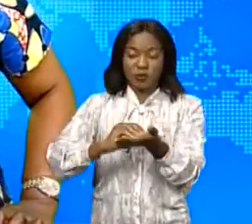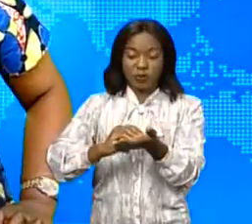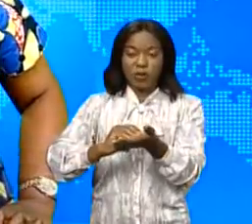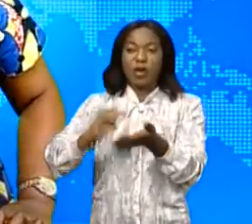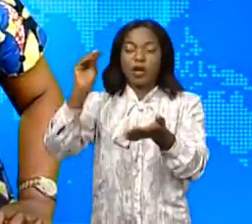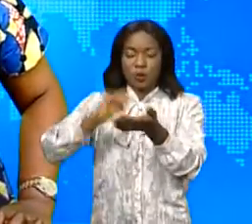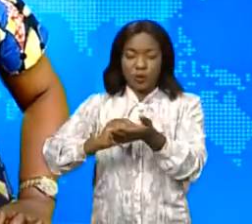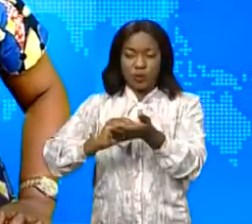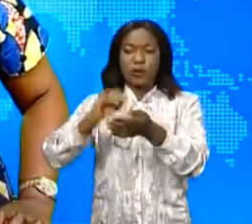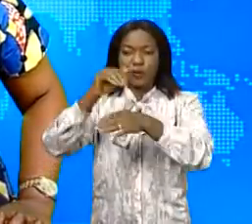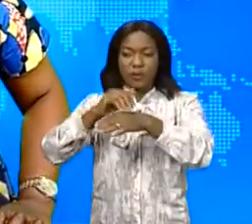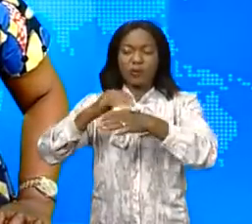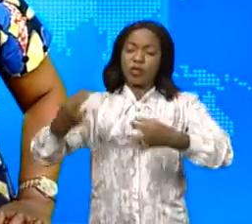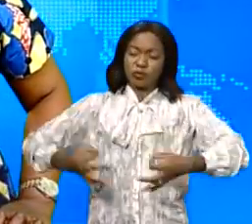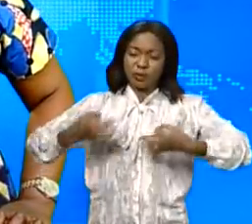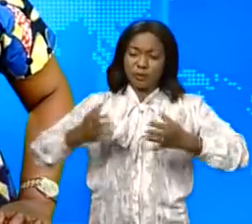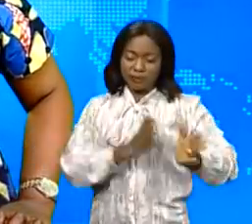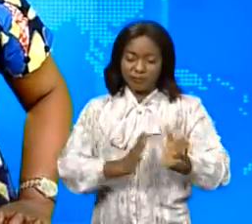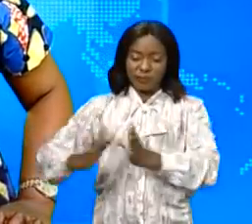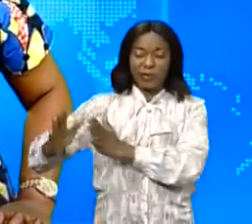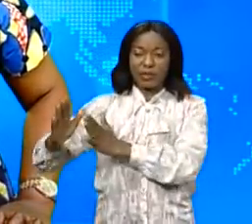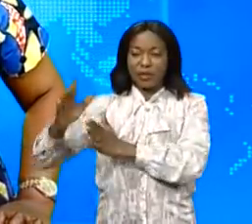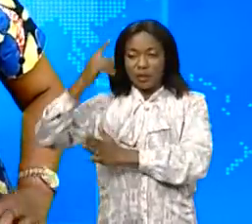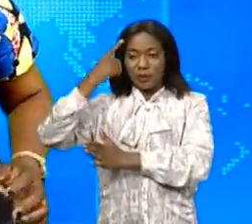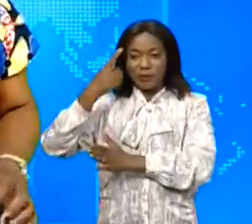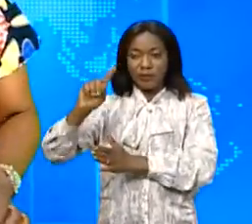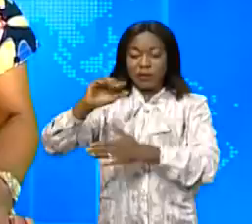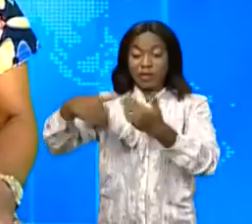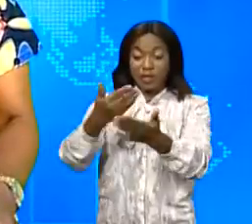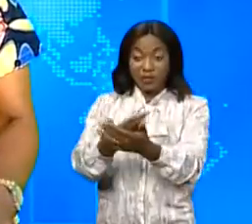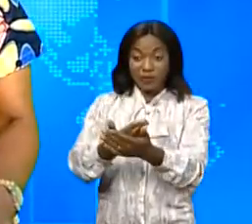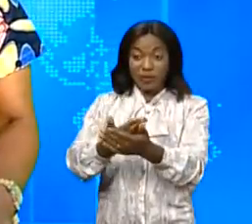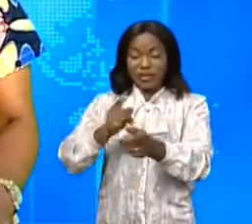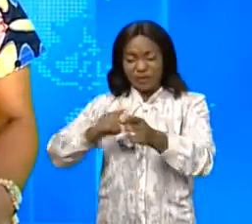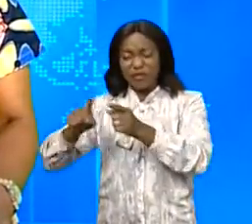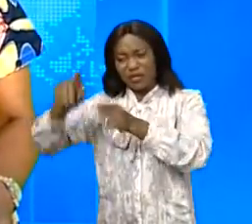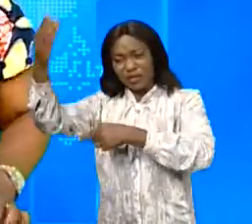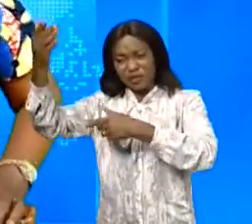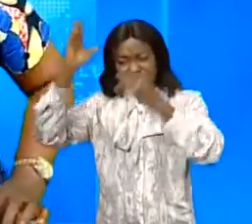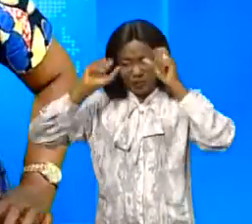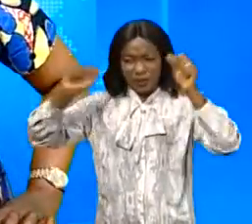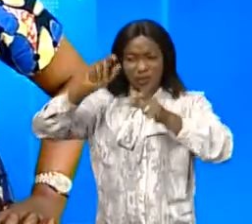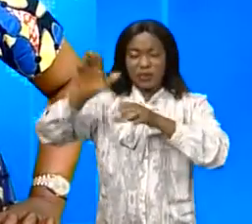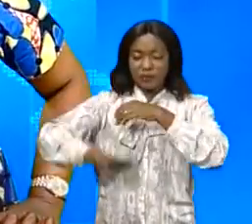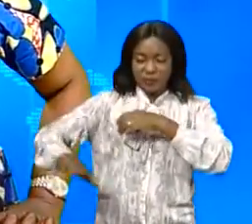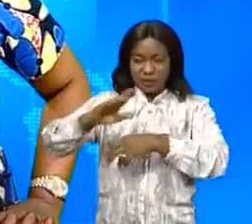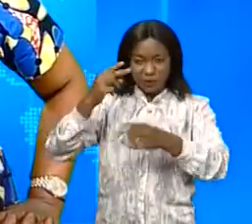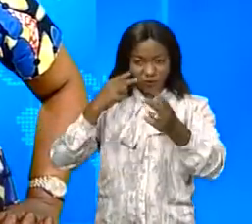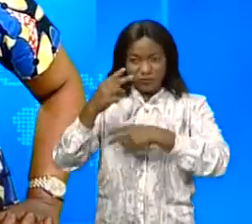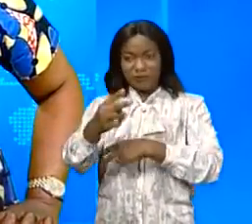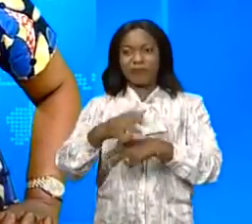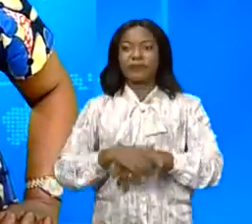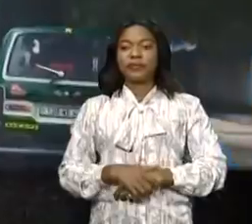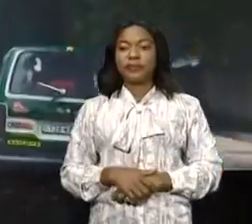de Brazzaville vit l'ambiance des préparatifs, avec l'arrivée des différents invités et personnalités de marque.